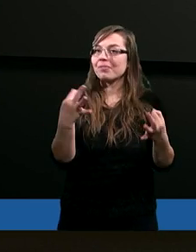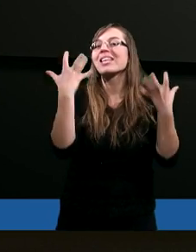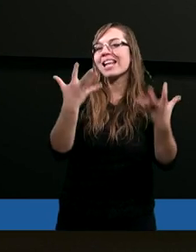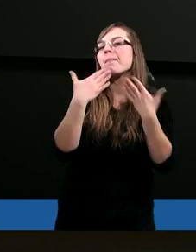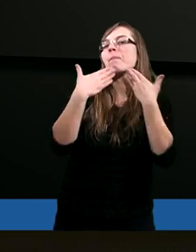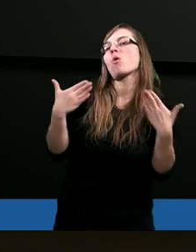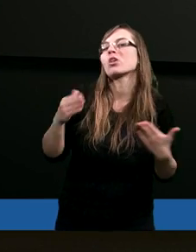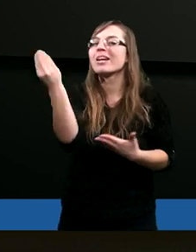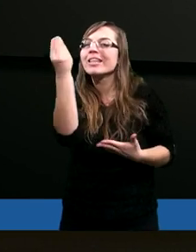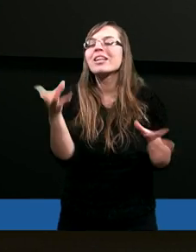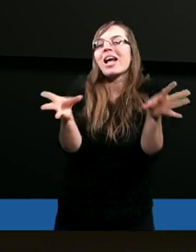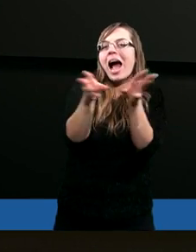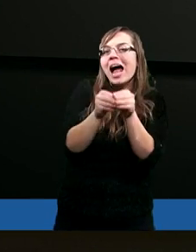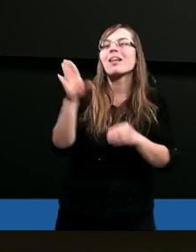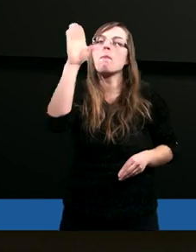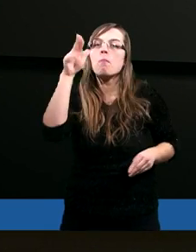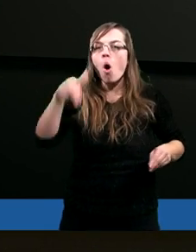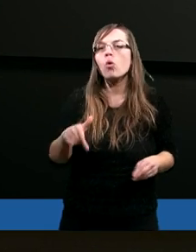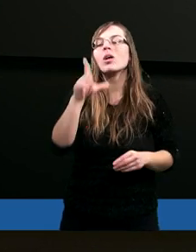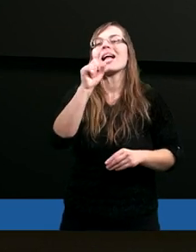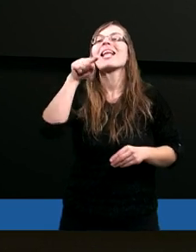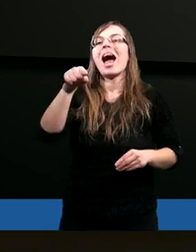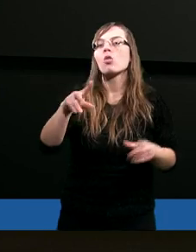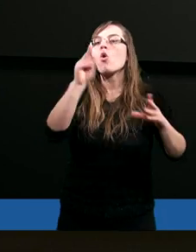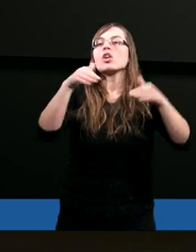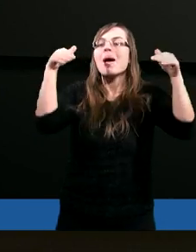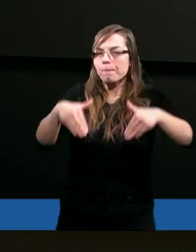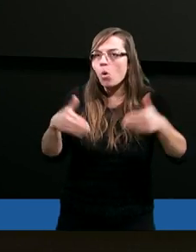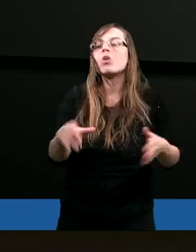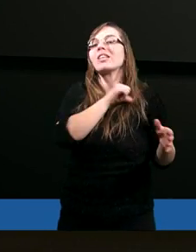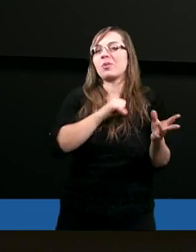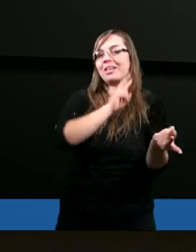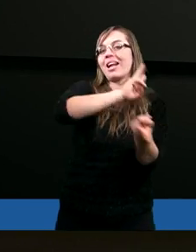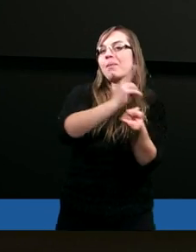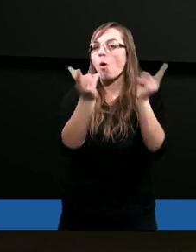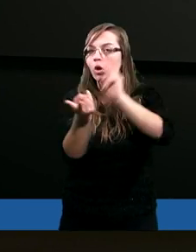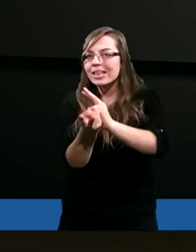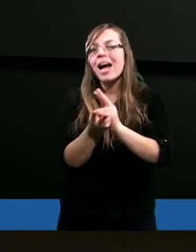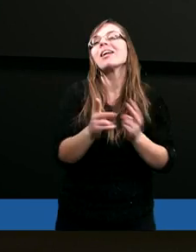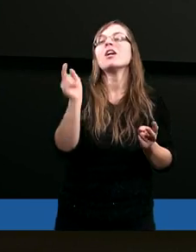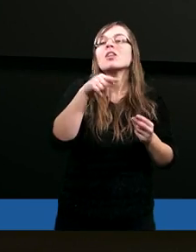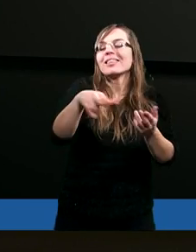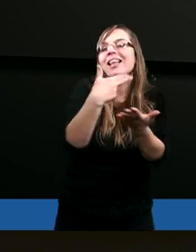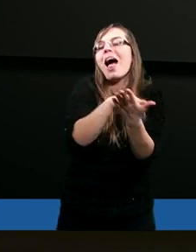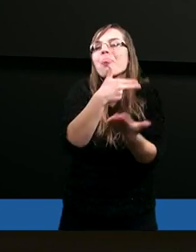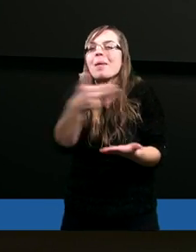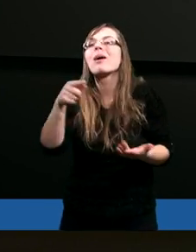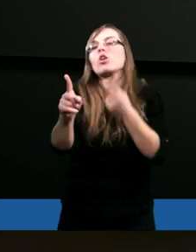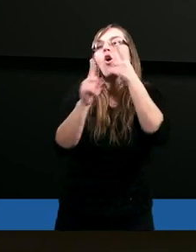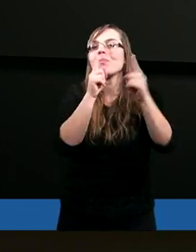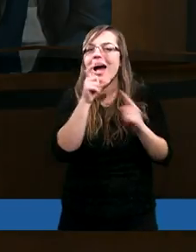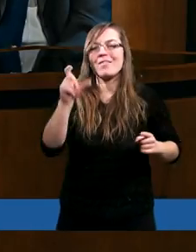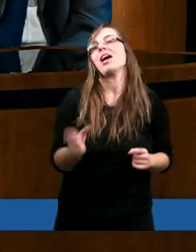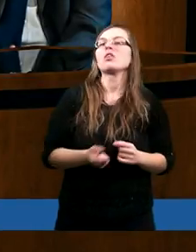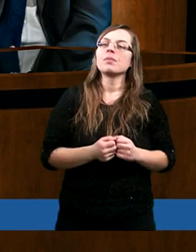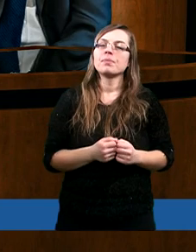podziękować jeszcze razem Bogu za to, że mogliśmy się spotkać i na te tematy mówić.